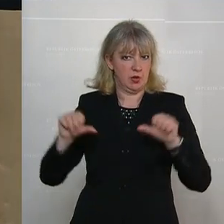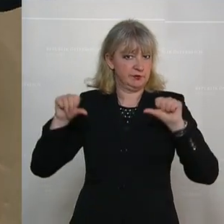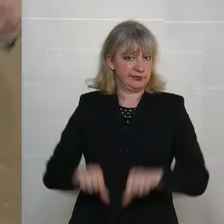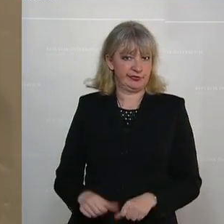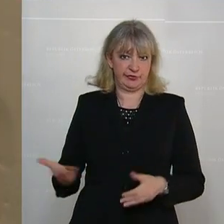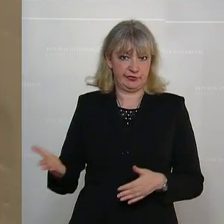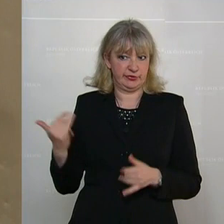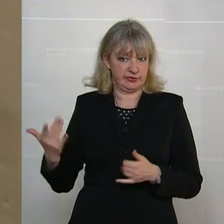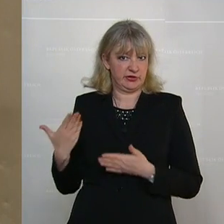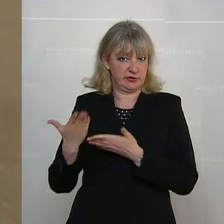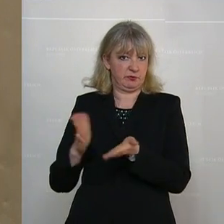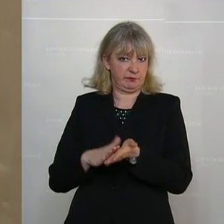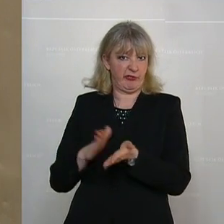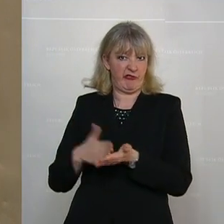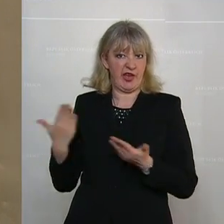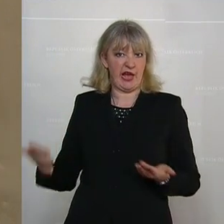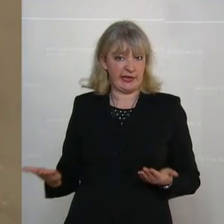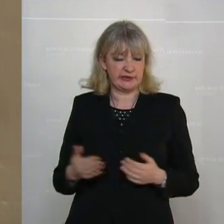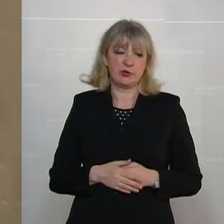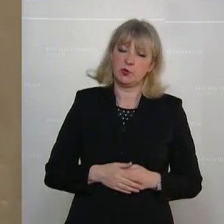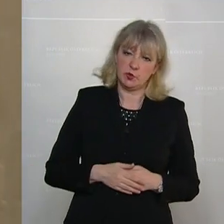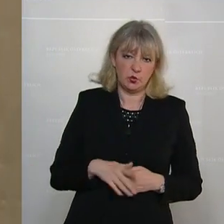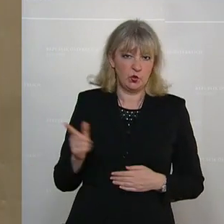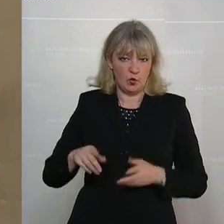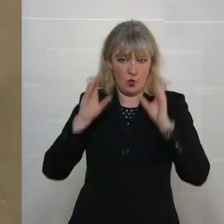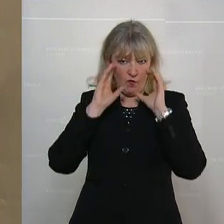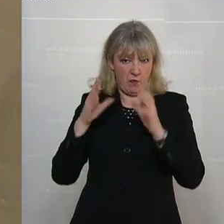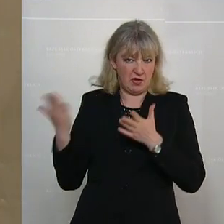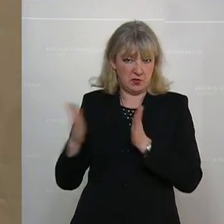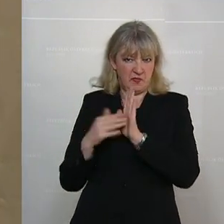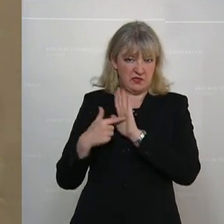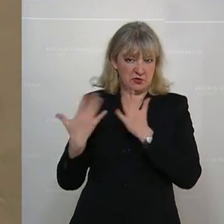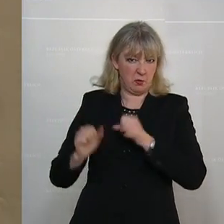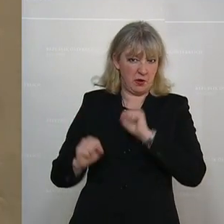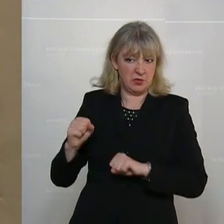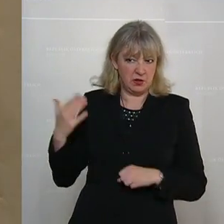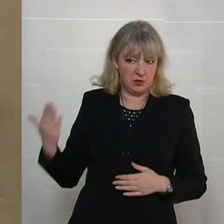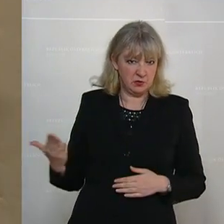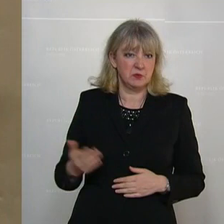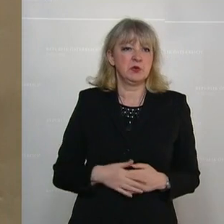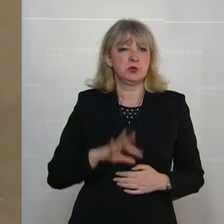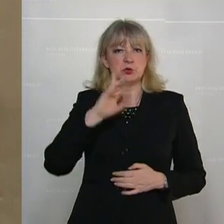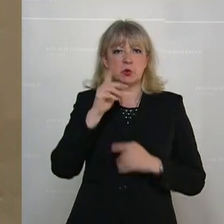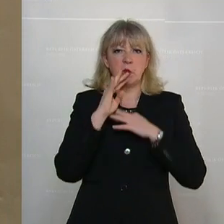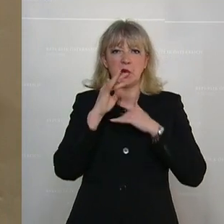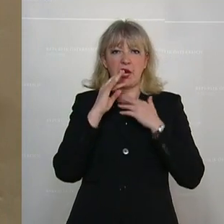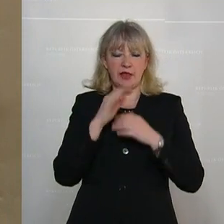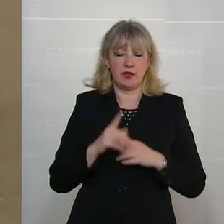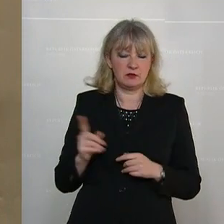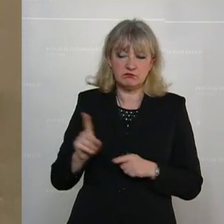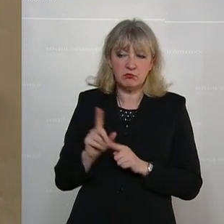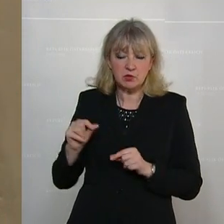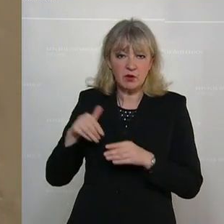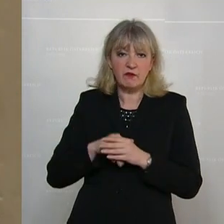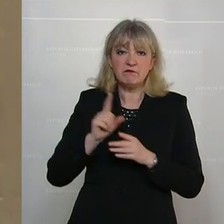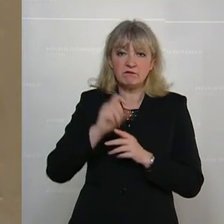geliefert haben, dieser moralische Konkursantrag, den die ÖVP hier liefert, und schön redet, ist ein Wahnsinn, ist